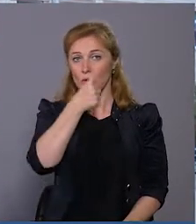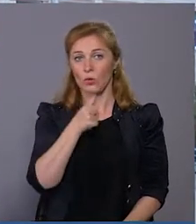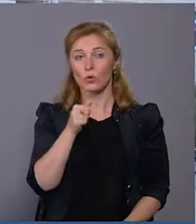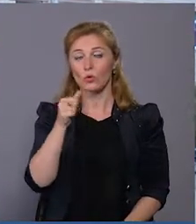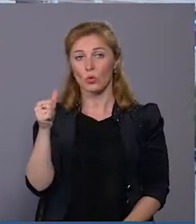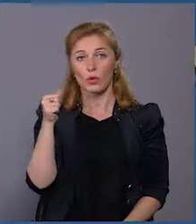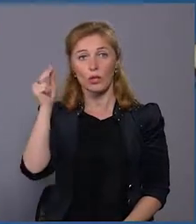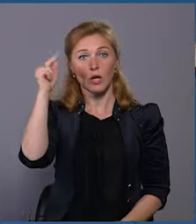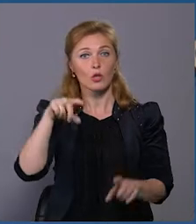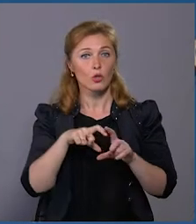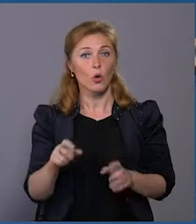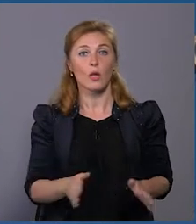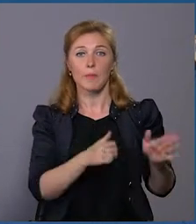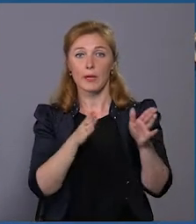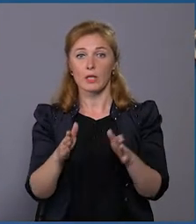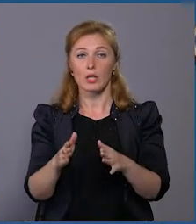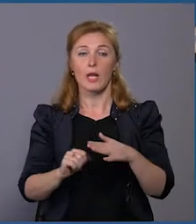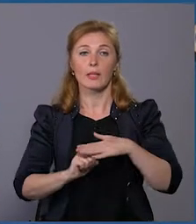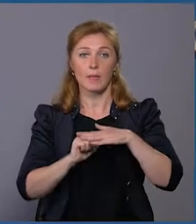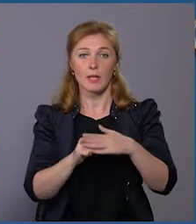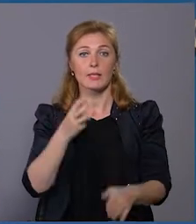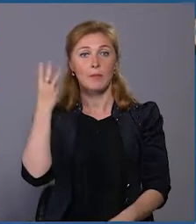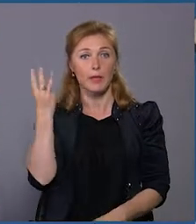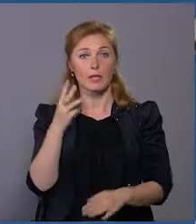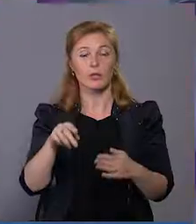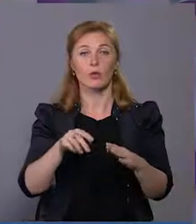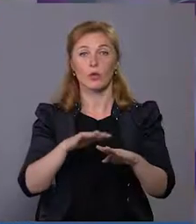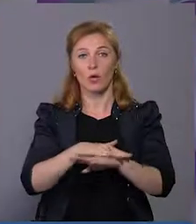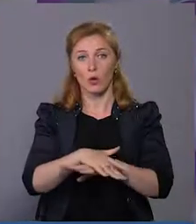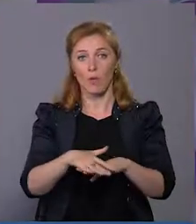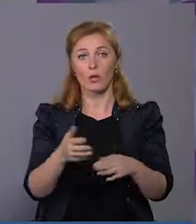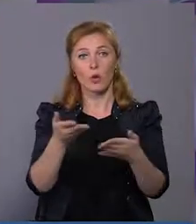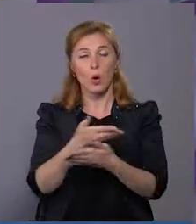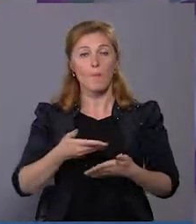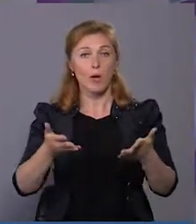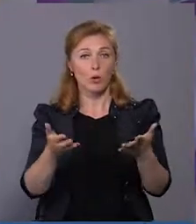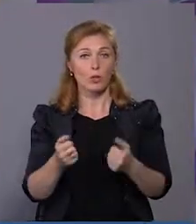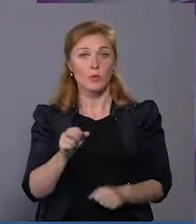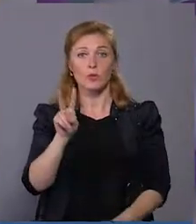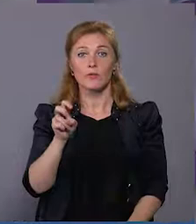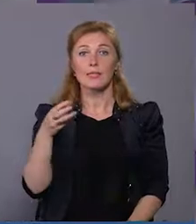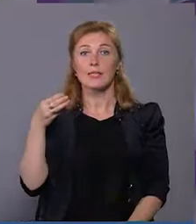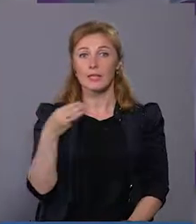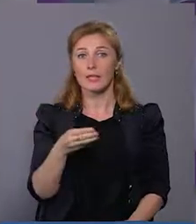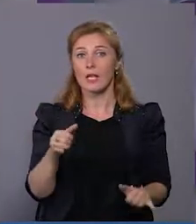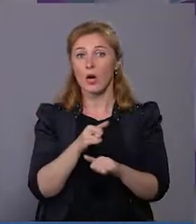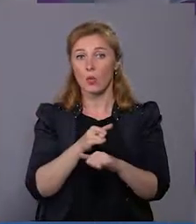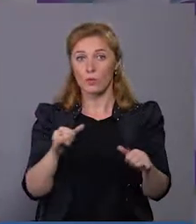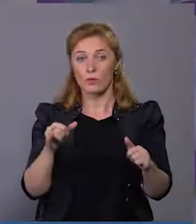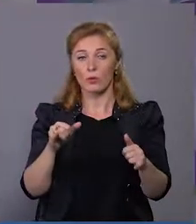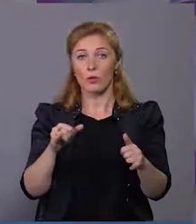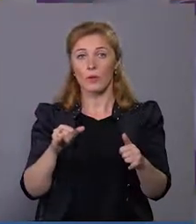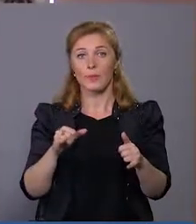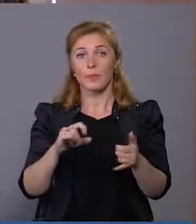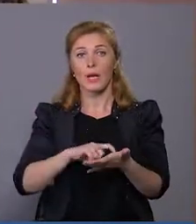школа перейшла на баланс Хмельницької міської громади. Ми отримали цього року 200 тисяч на розвиток кабінетів природничо